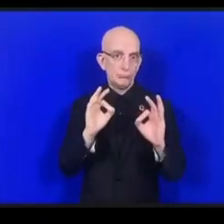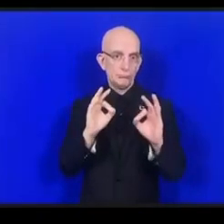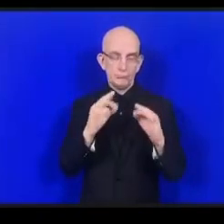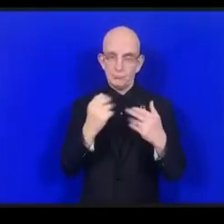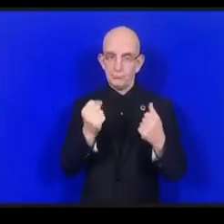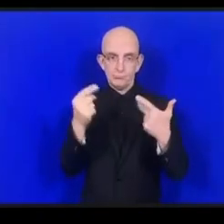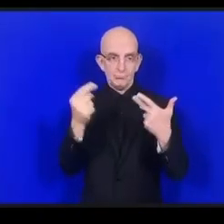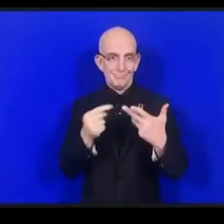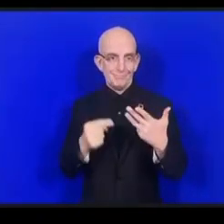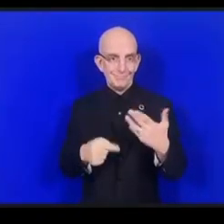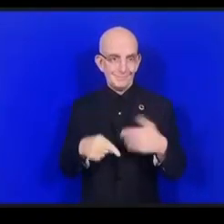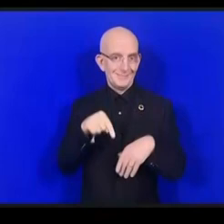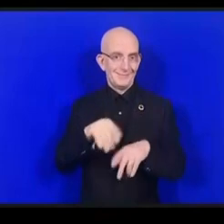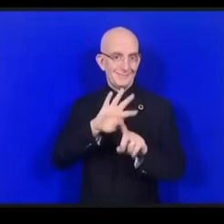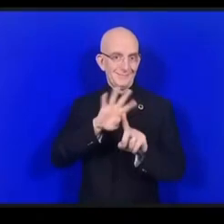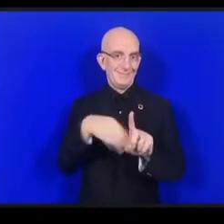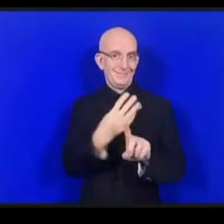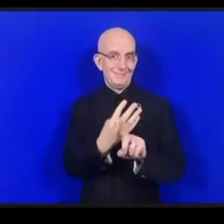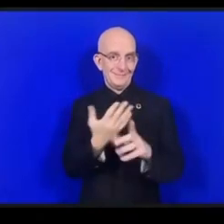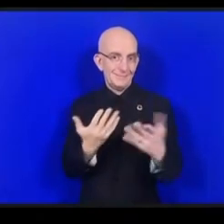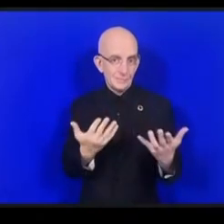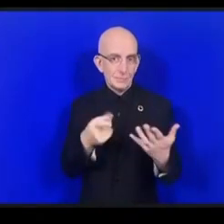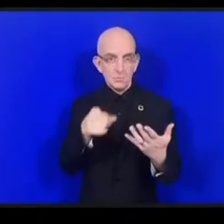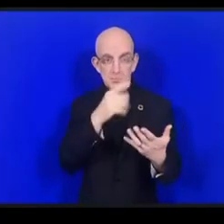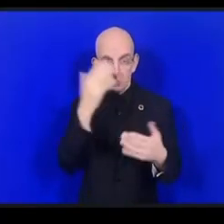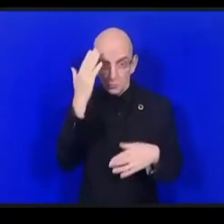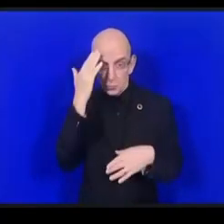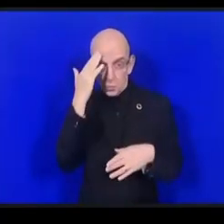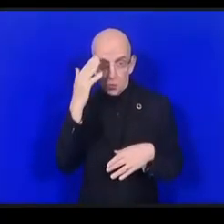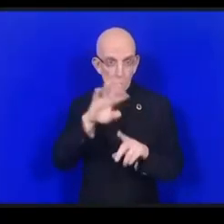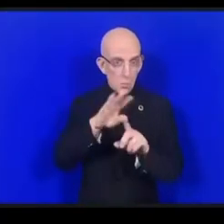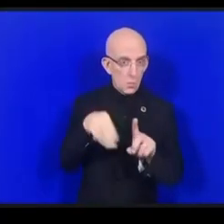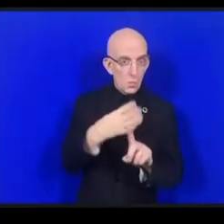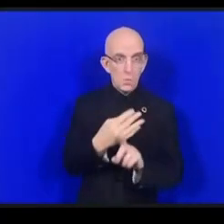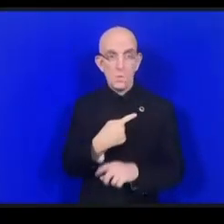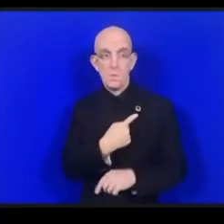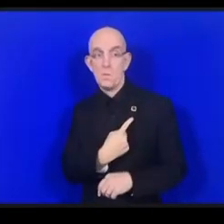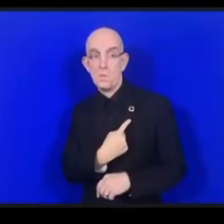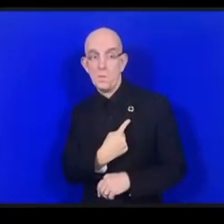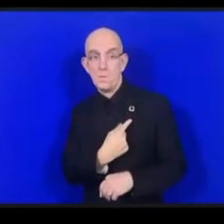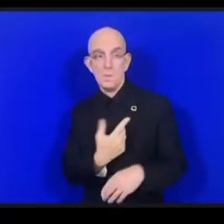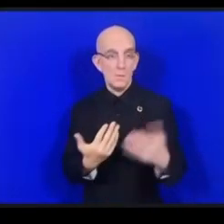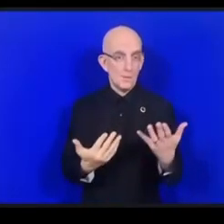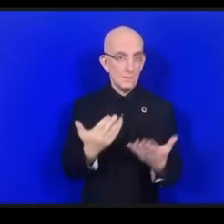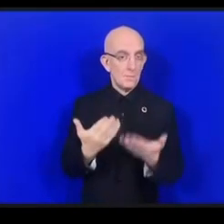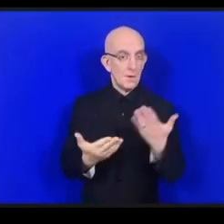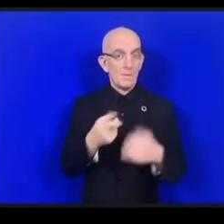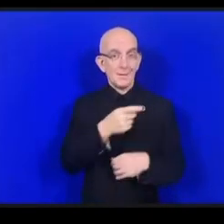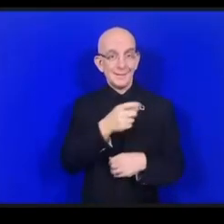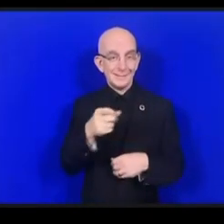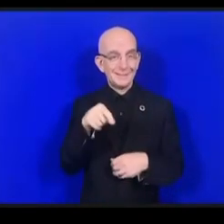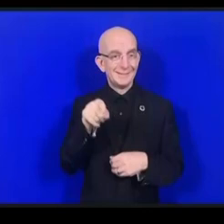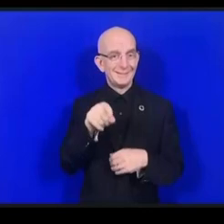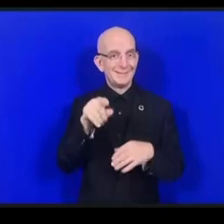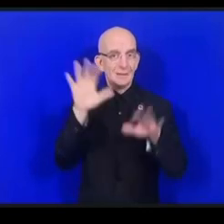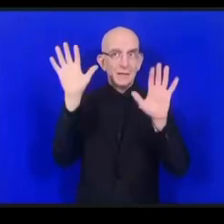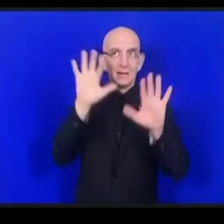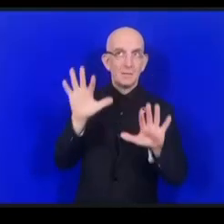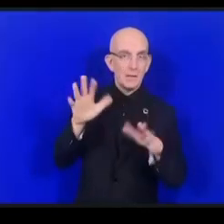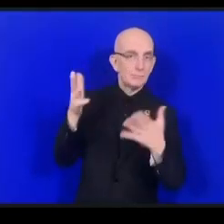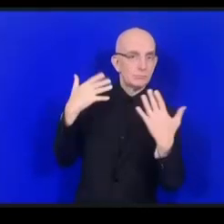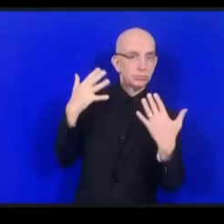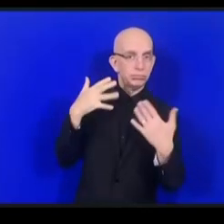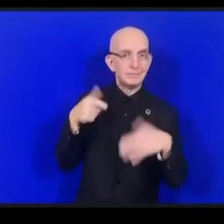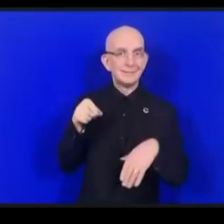هذه الأكاديمية وهناك أيضا بواب عدة فتحتها في مجال العمل المناخي والعمل